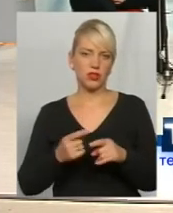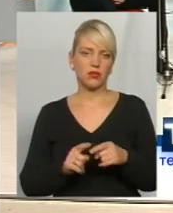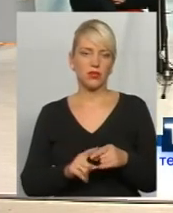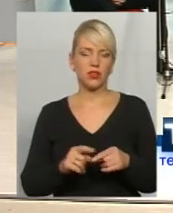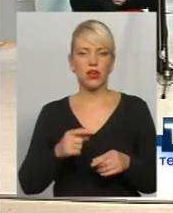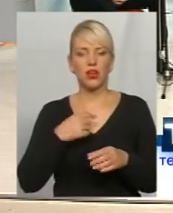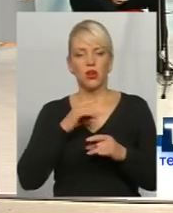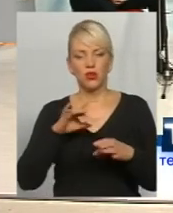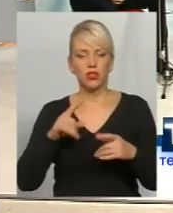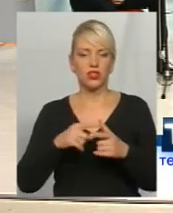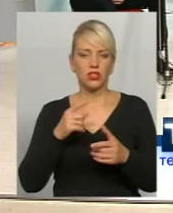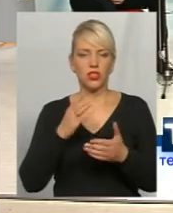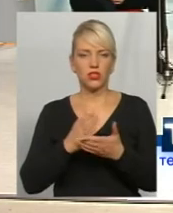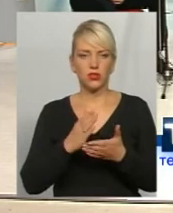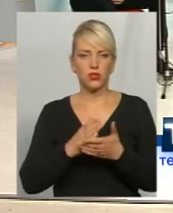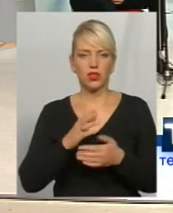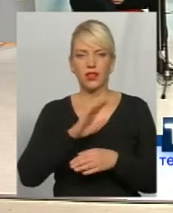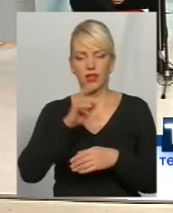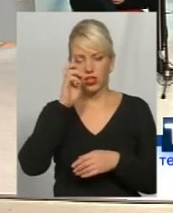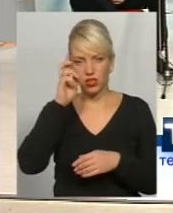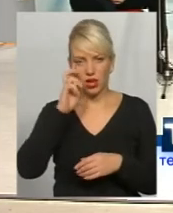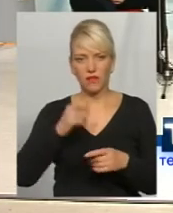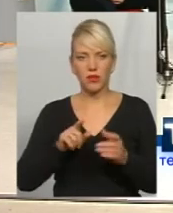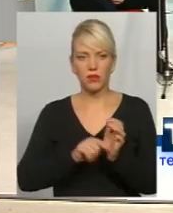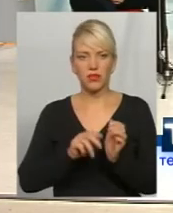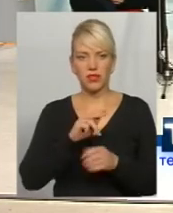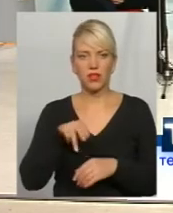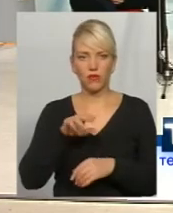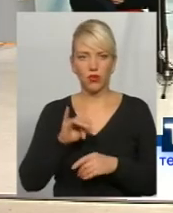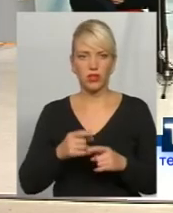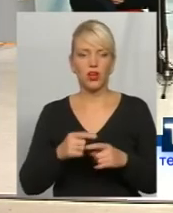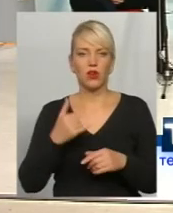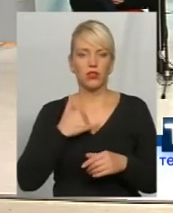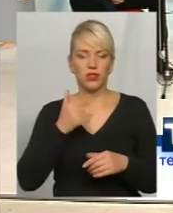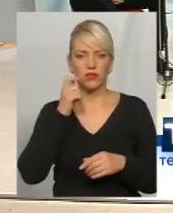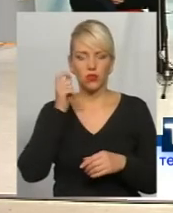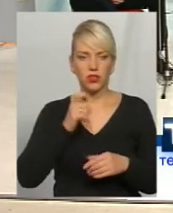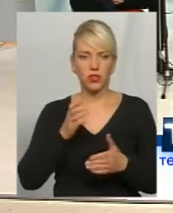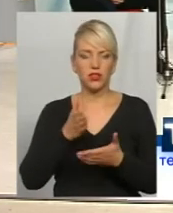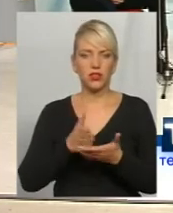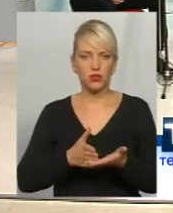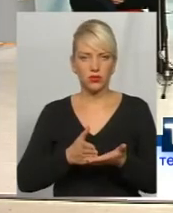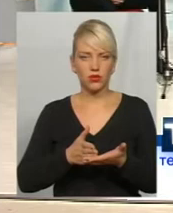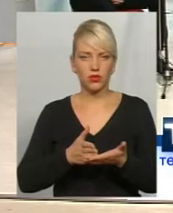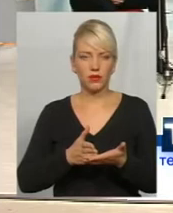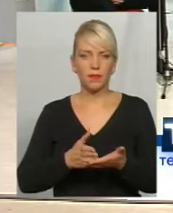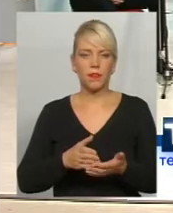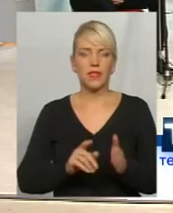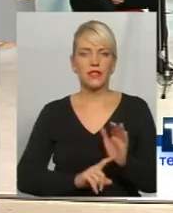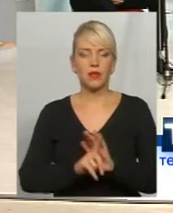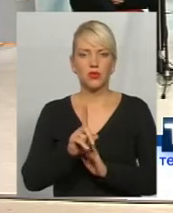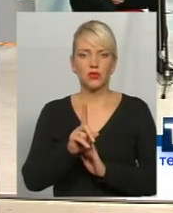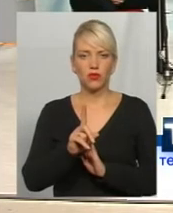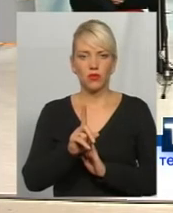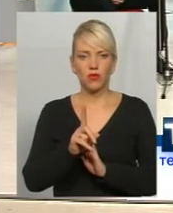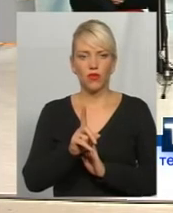взагалі недержавний пенсійний фонд? Існують в нас в Україні, знову ж повторююся, започатковано